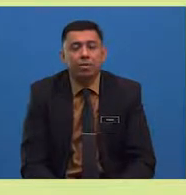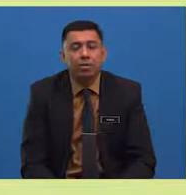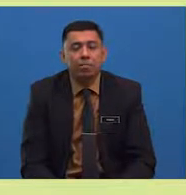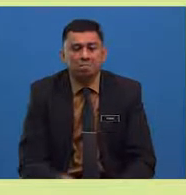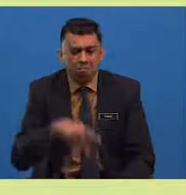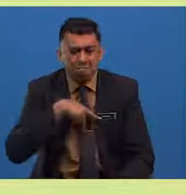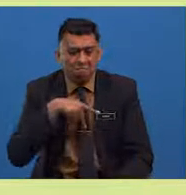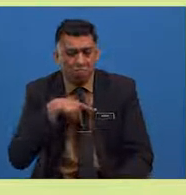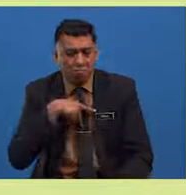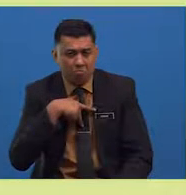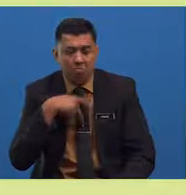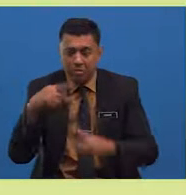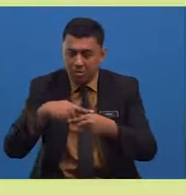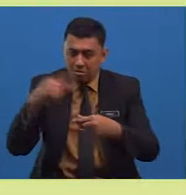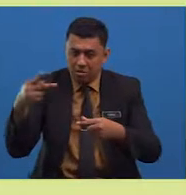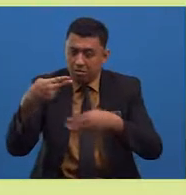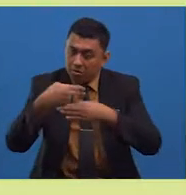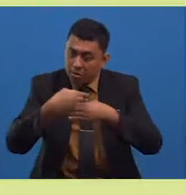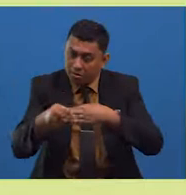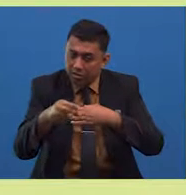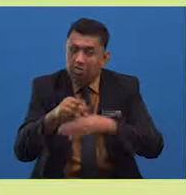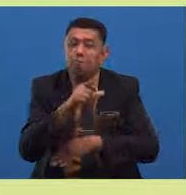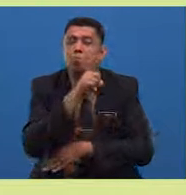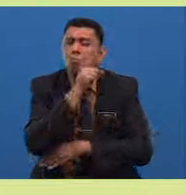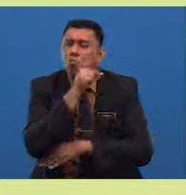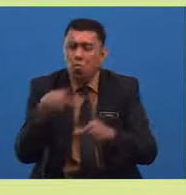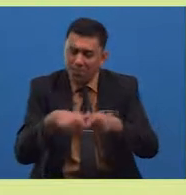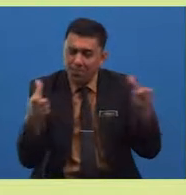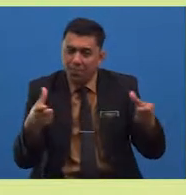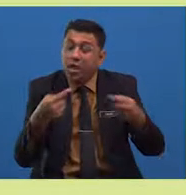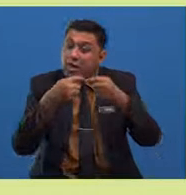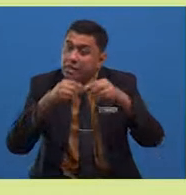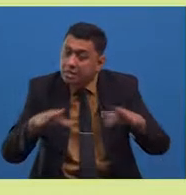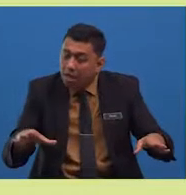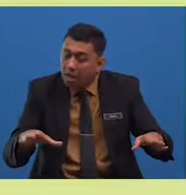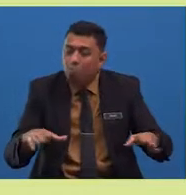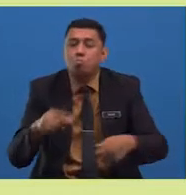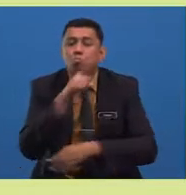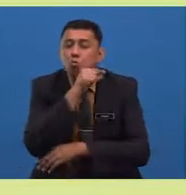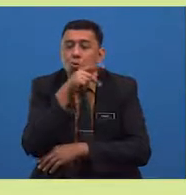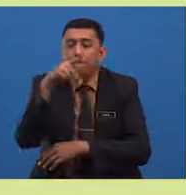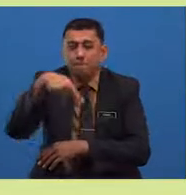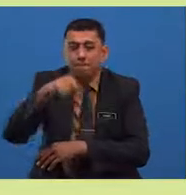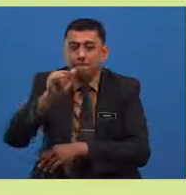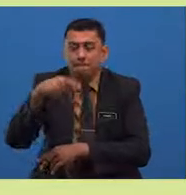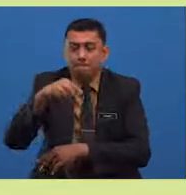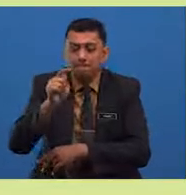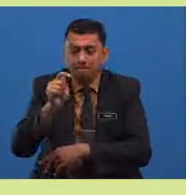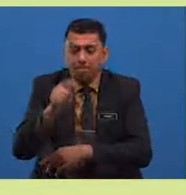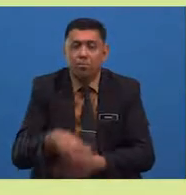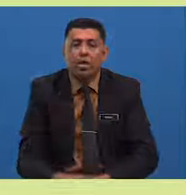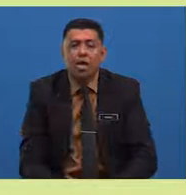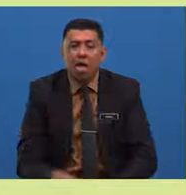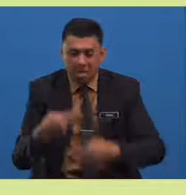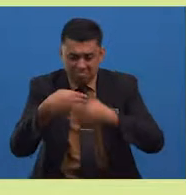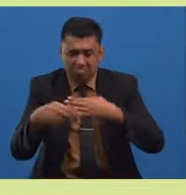telah menghantar seekor burung lain setelah burung pipit yang dihantarnya ke